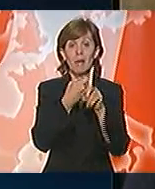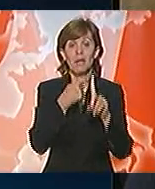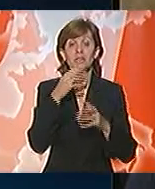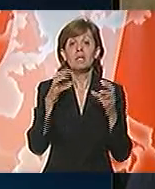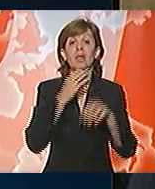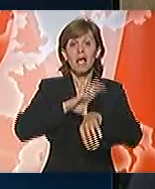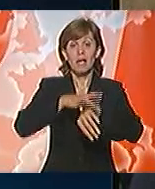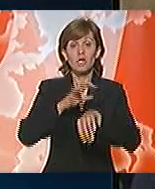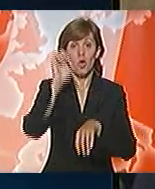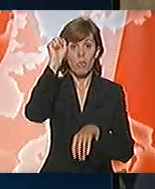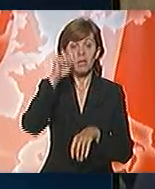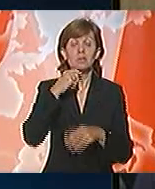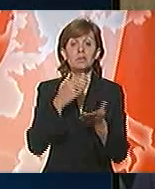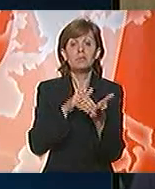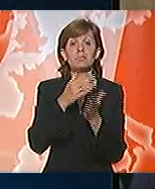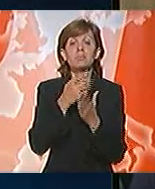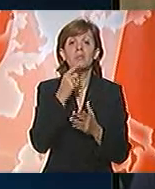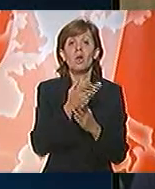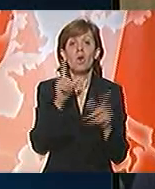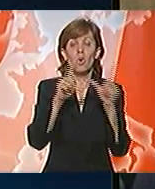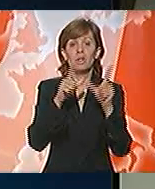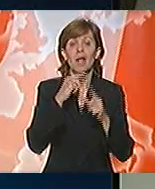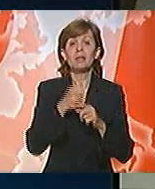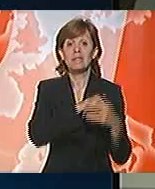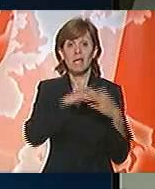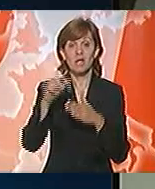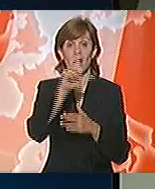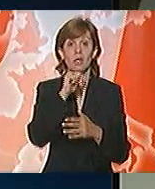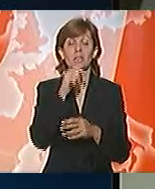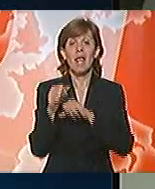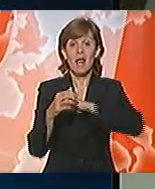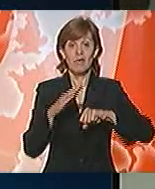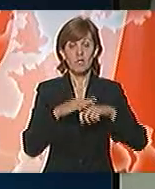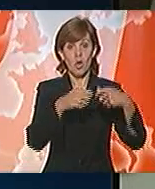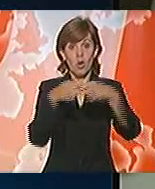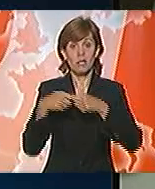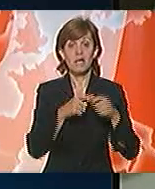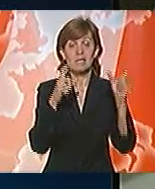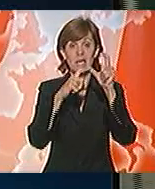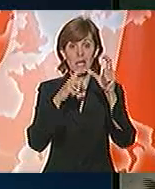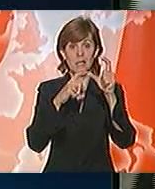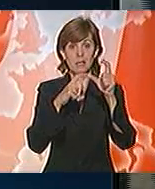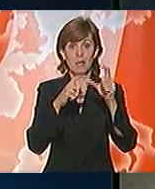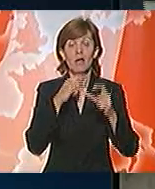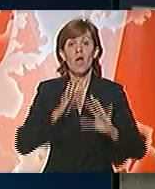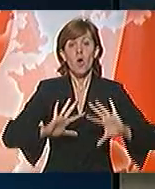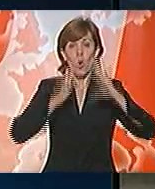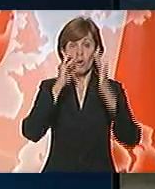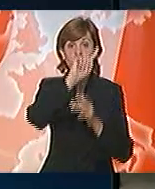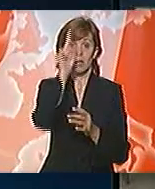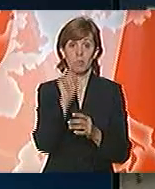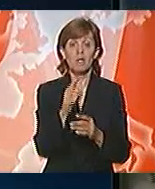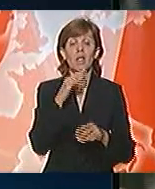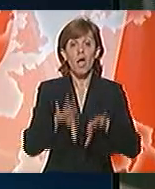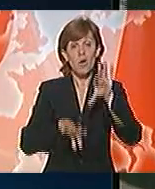grčke komunističke partije, ultradesničarskog Laosa i levičarske koalicije Siriza. Goruće pitanje u